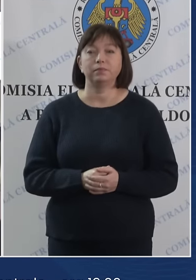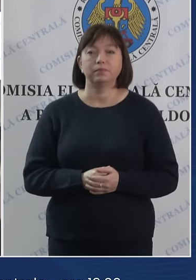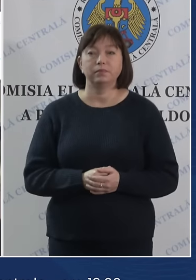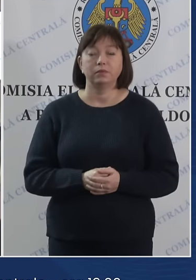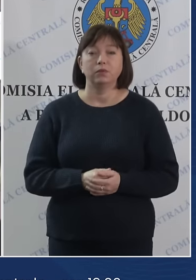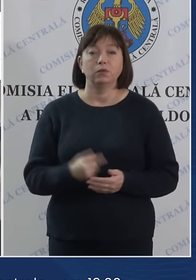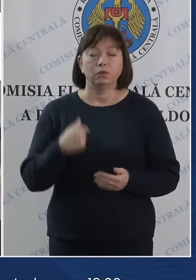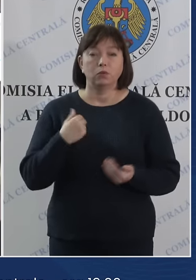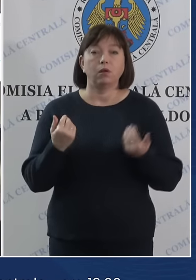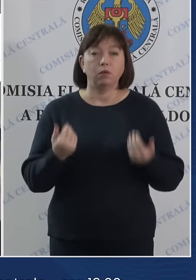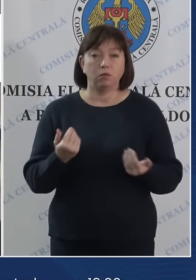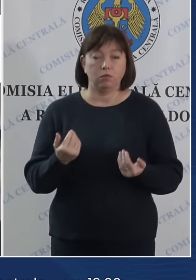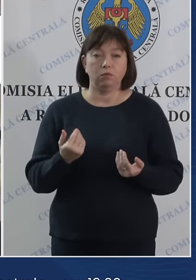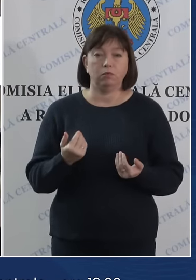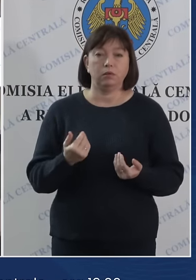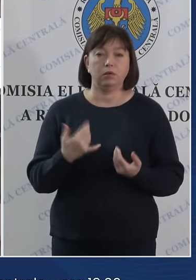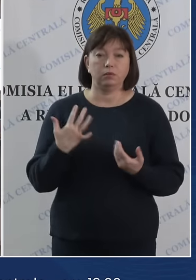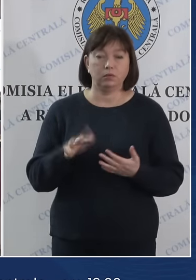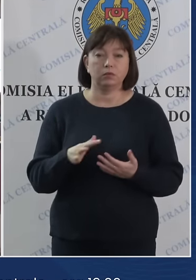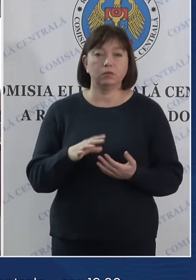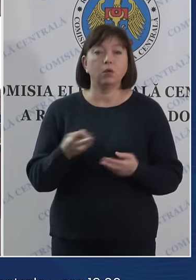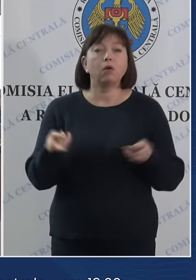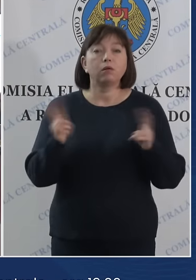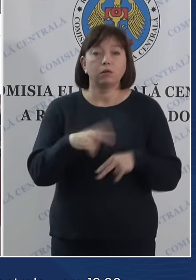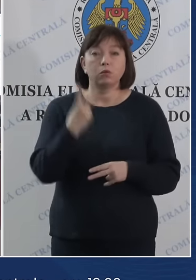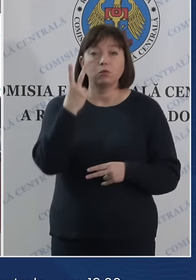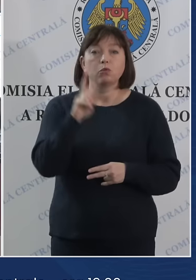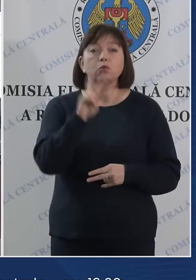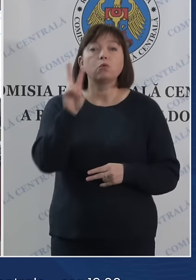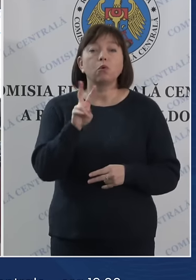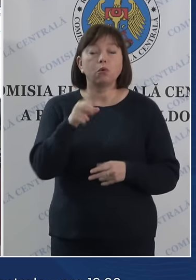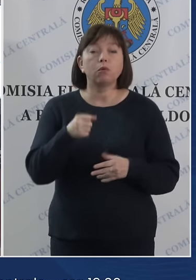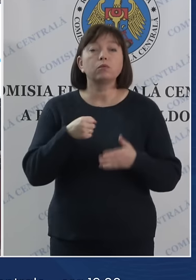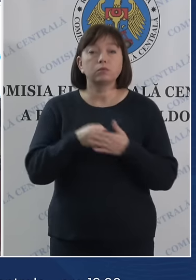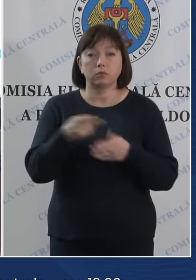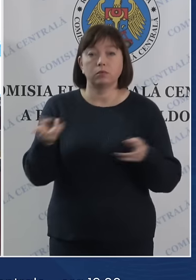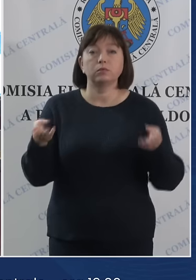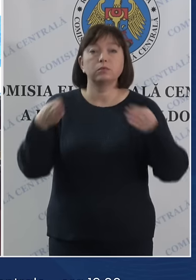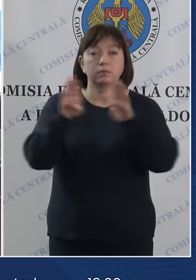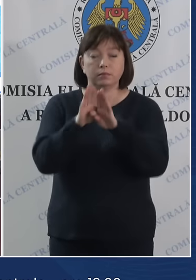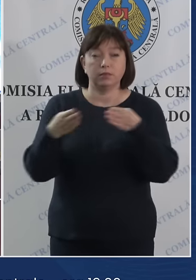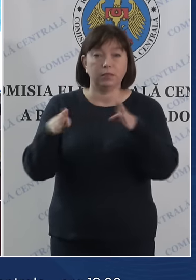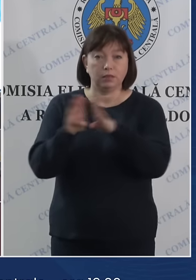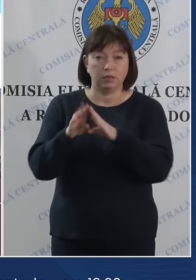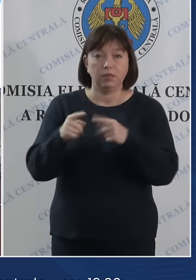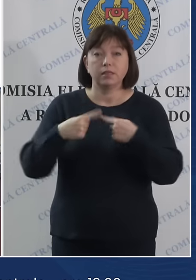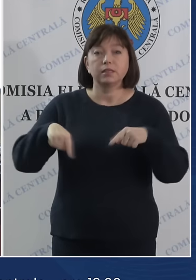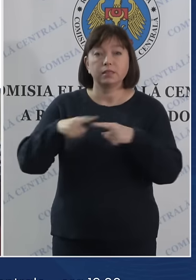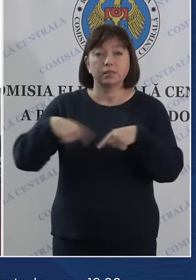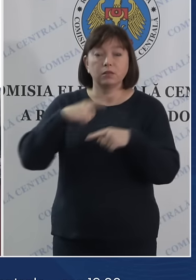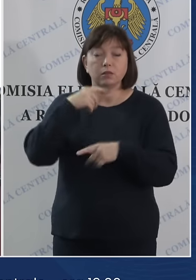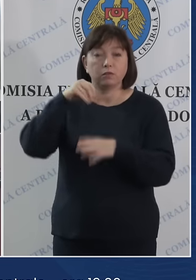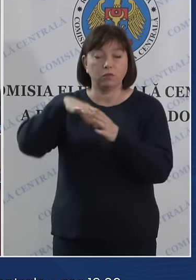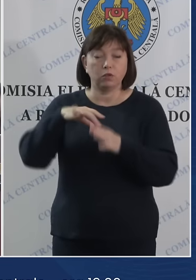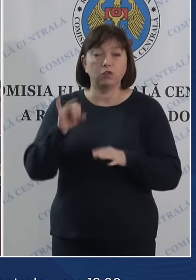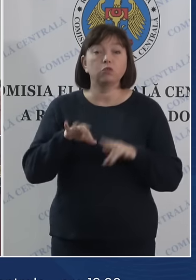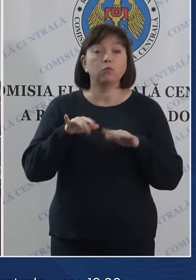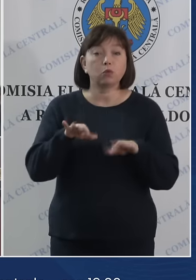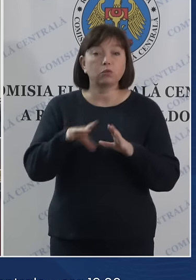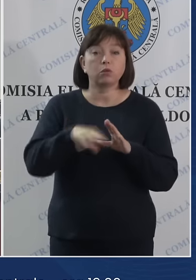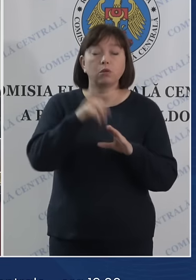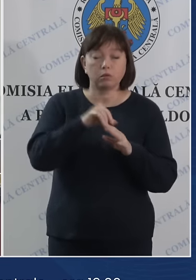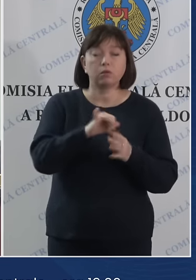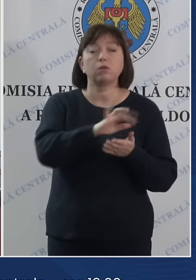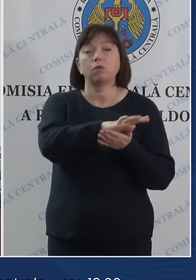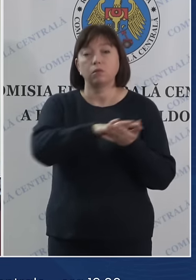Suntem la două oră distanță de închiderea oficială a secțiilor de votare, iar procesul electoral